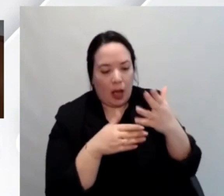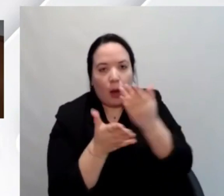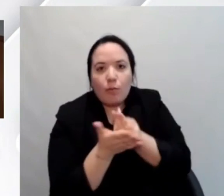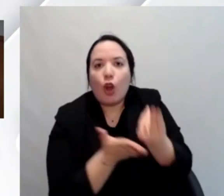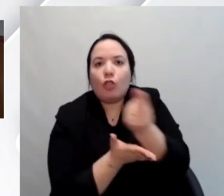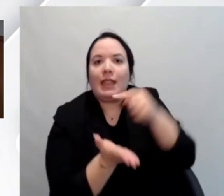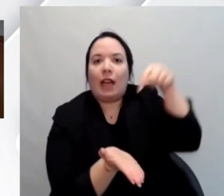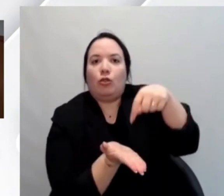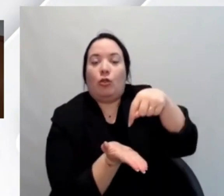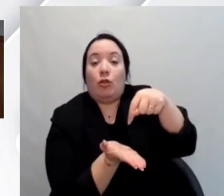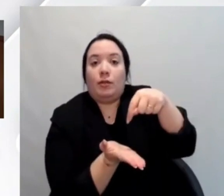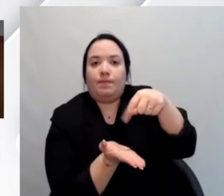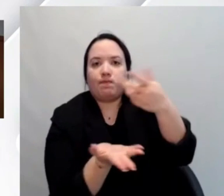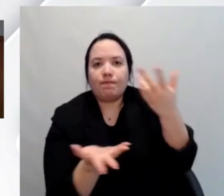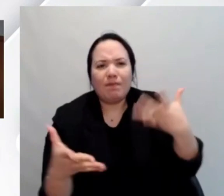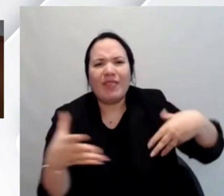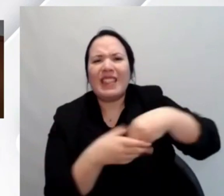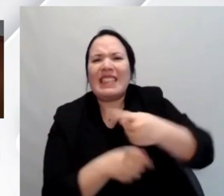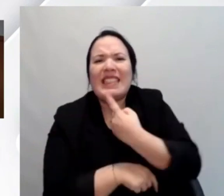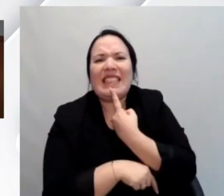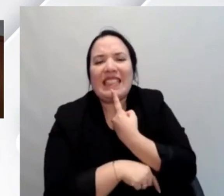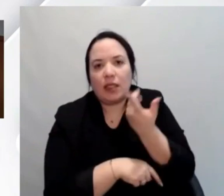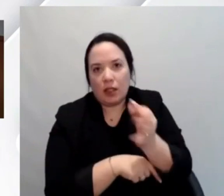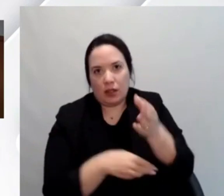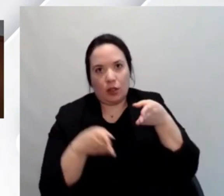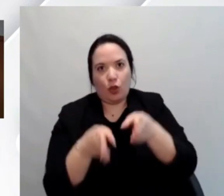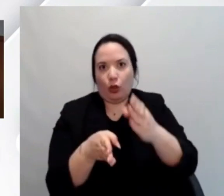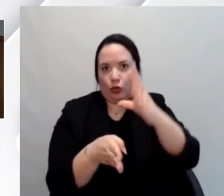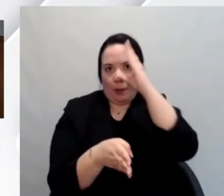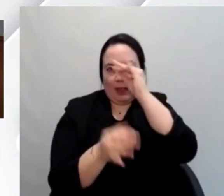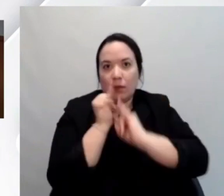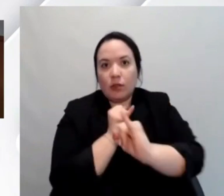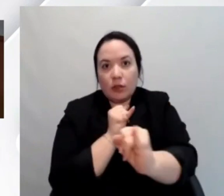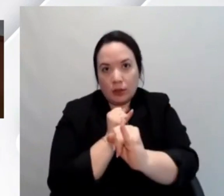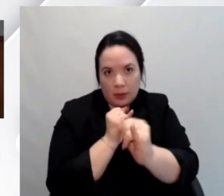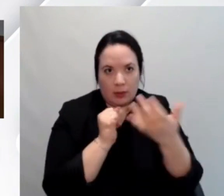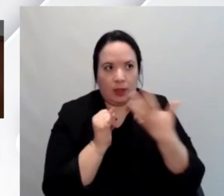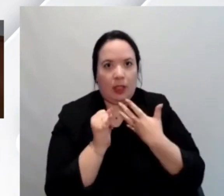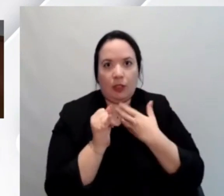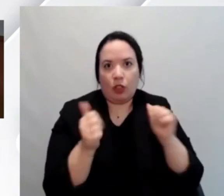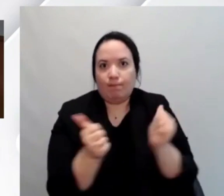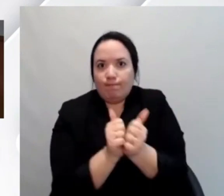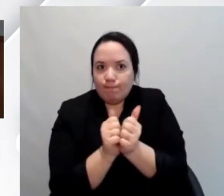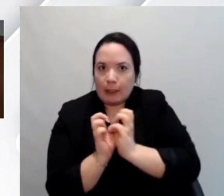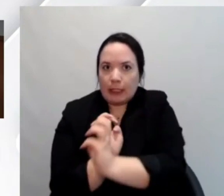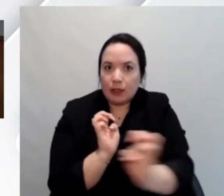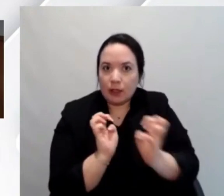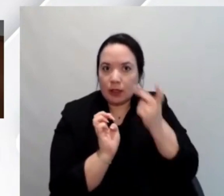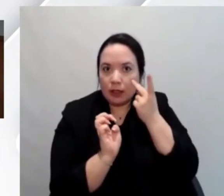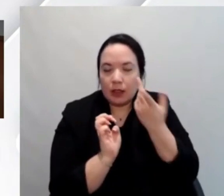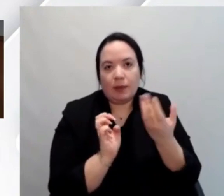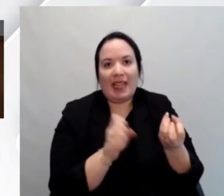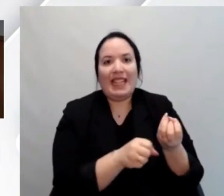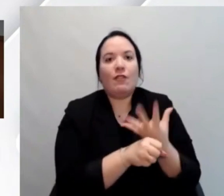Quali soggetti? I soggetti coinvolti nella realizzazione di un corso di learning sono diversi, sono molteplici, quindi si va dagli